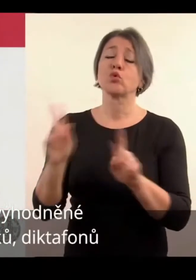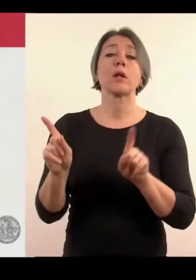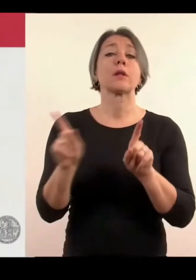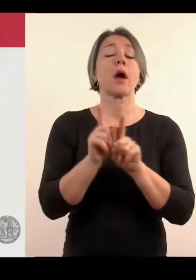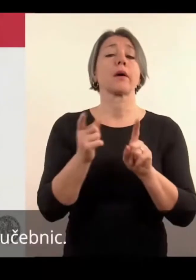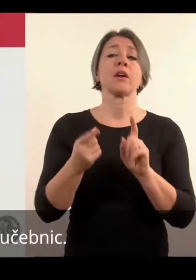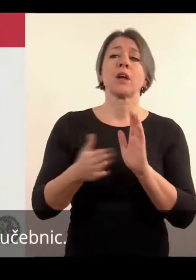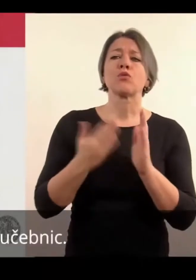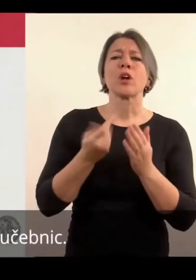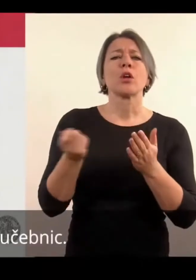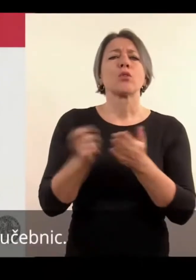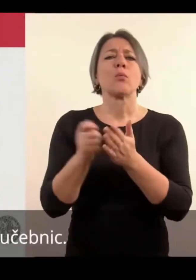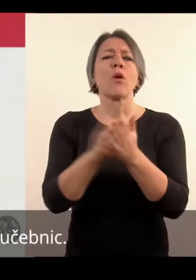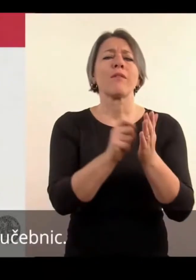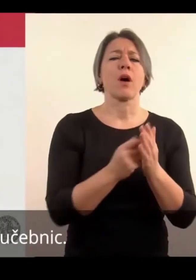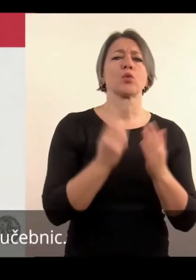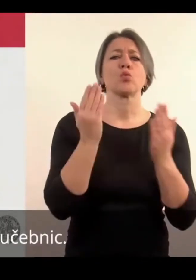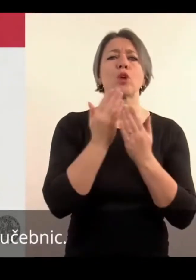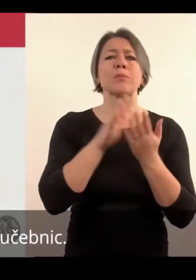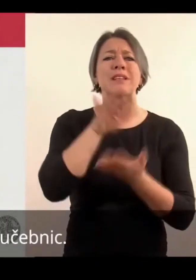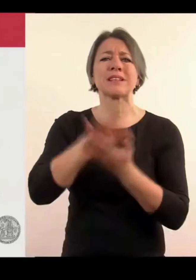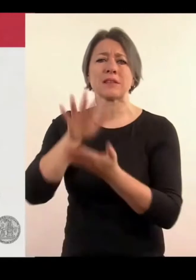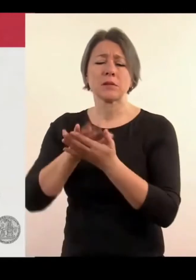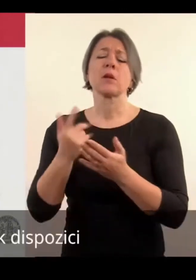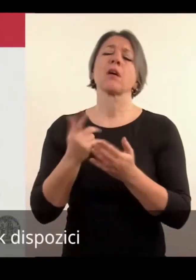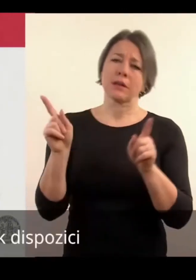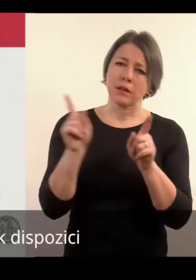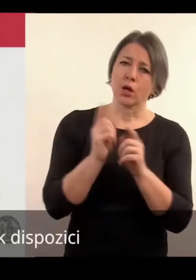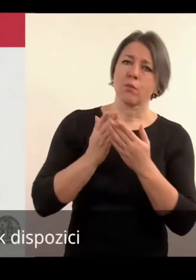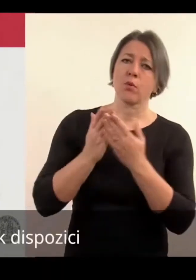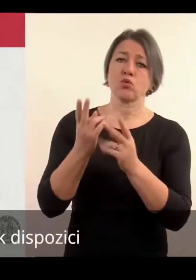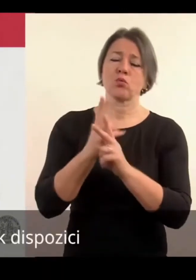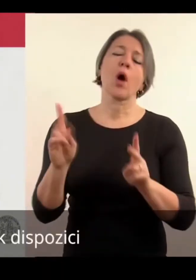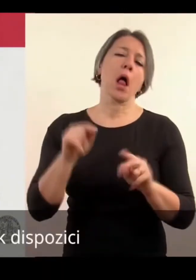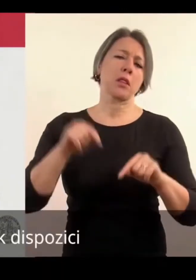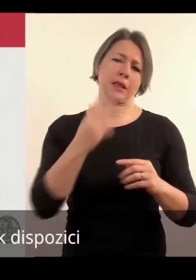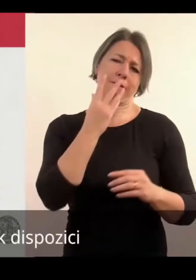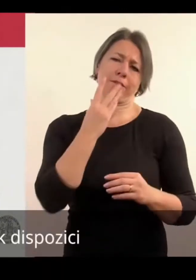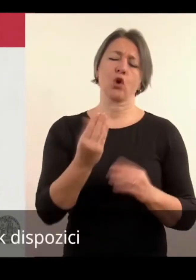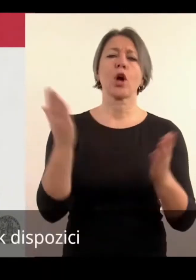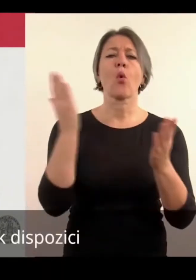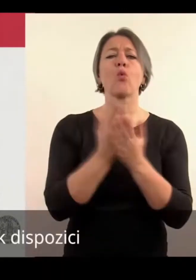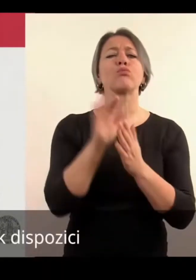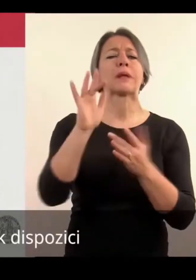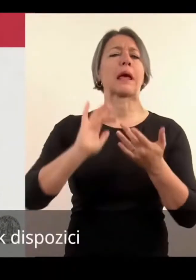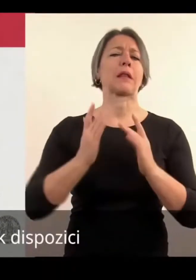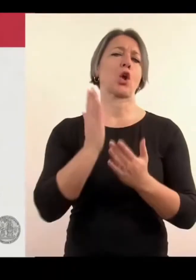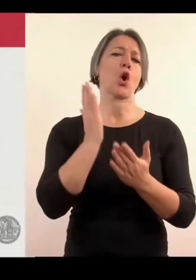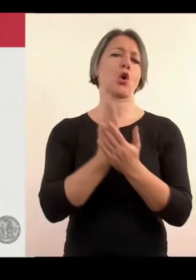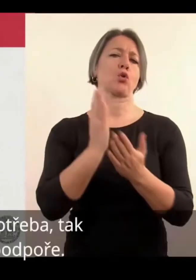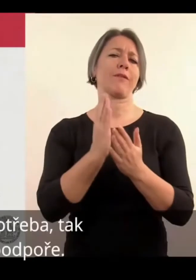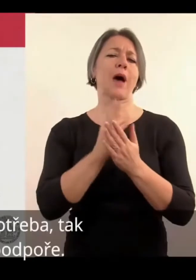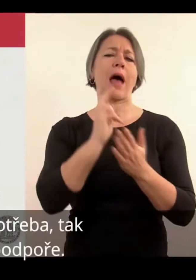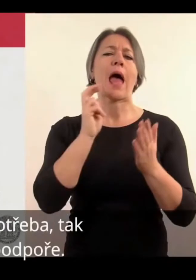můžeme pomoci při pořízení učebnic. Je pravda, že většina textu už je k dispozici elektronické,